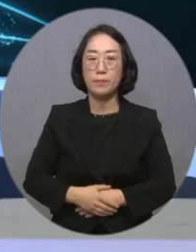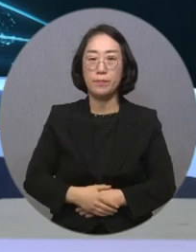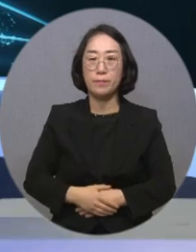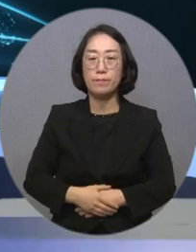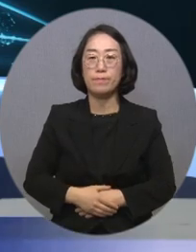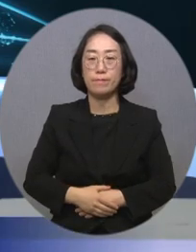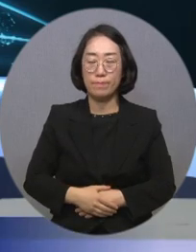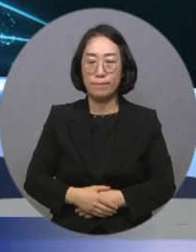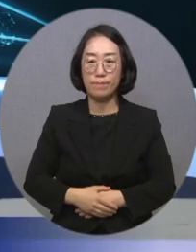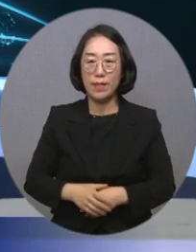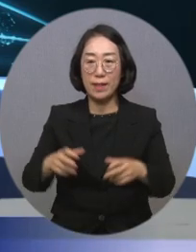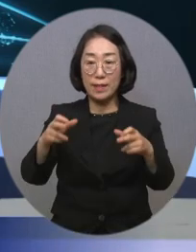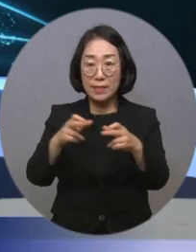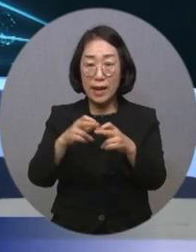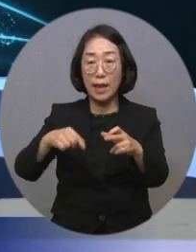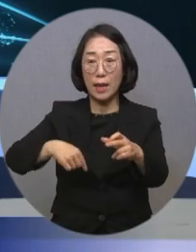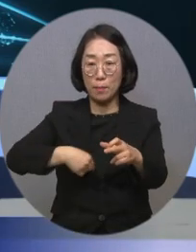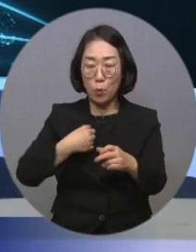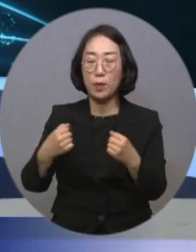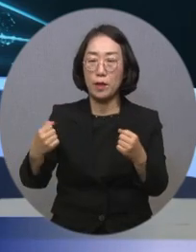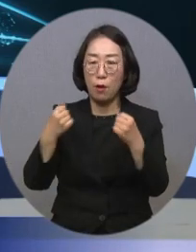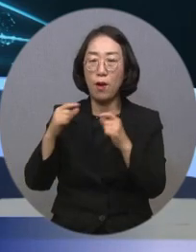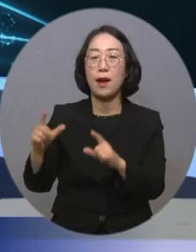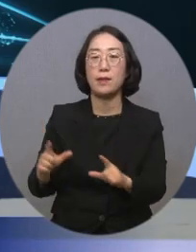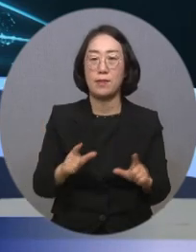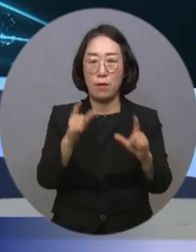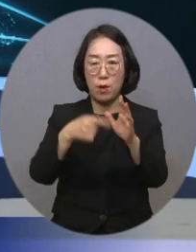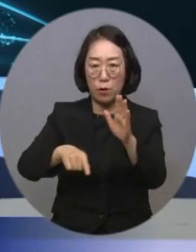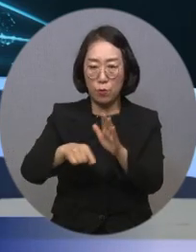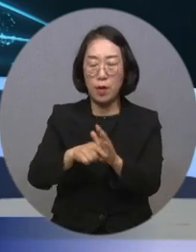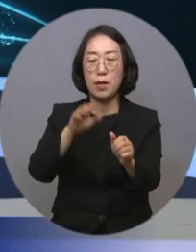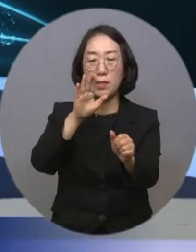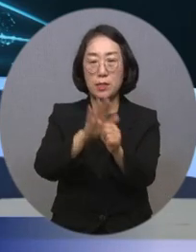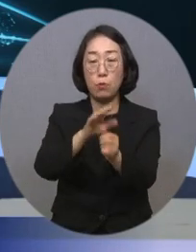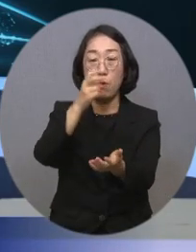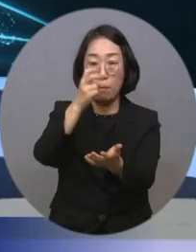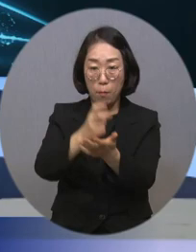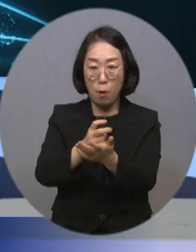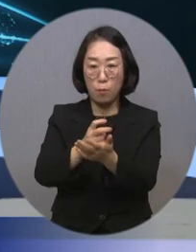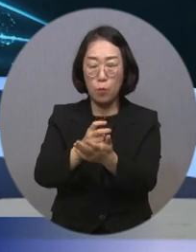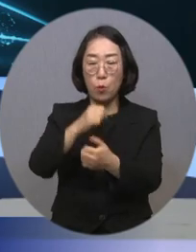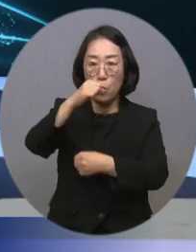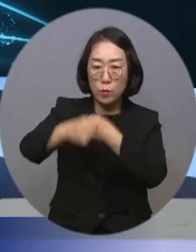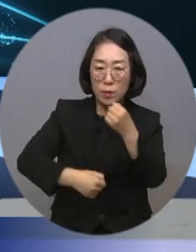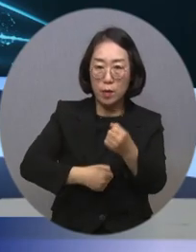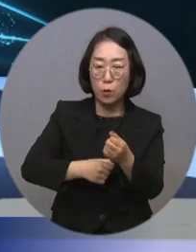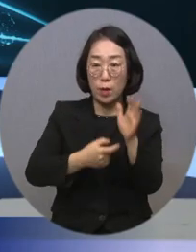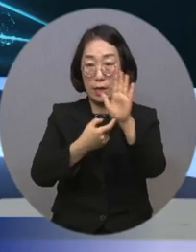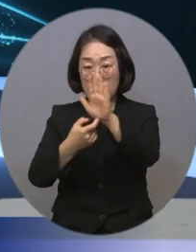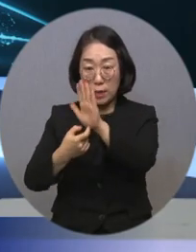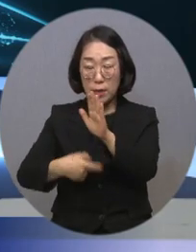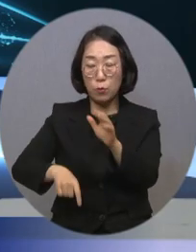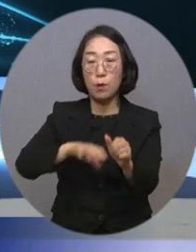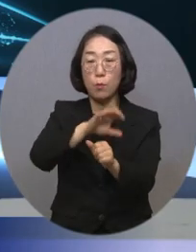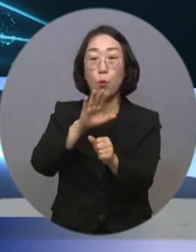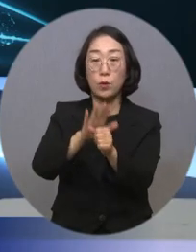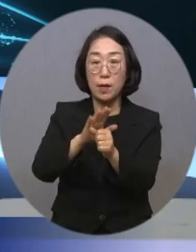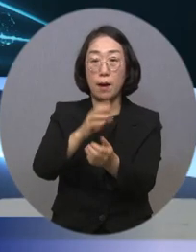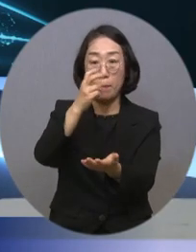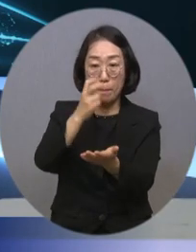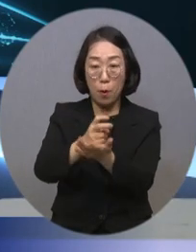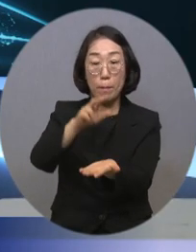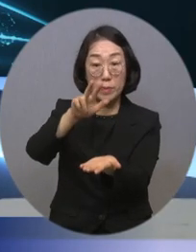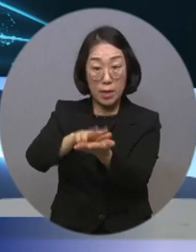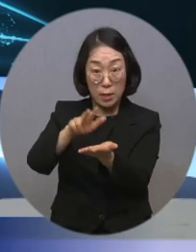장애인 당사자의 건강한 삶을 위한 지원법과 자유로운 의사를 표현할 수 있도록 보장하는 법이 마련되는 등